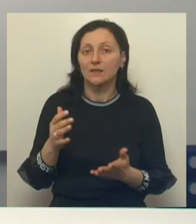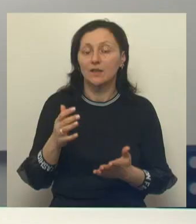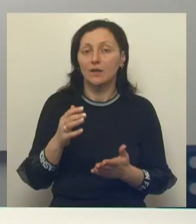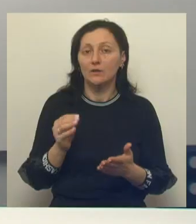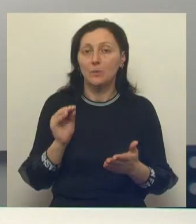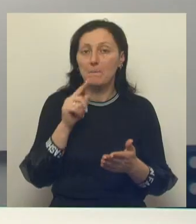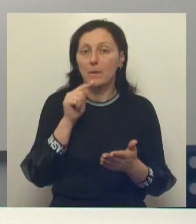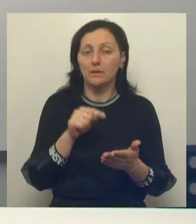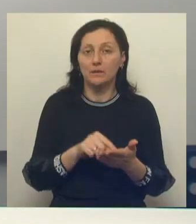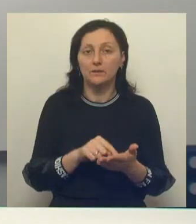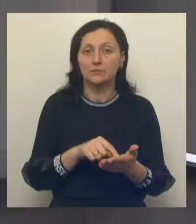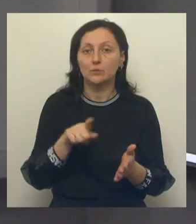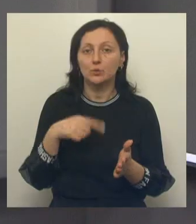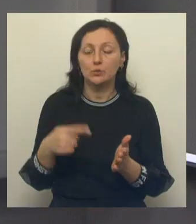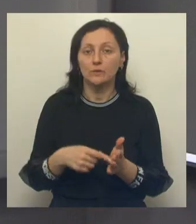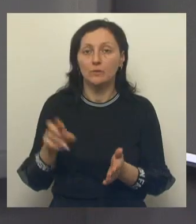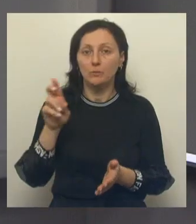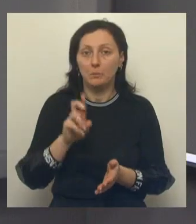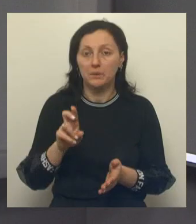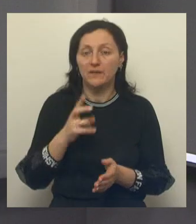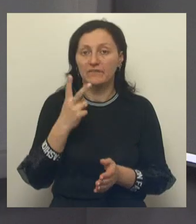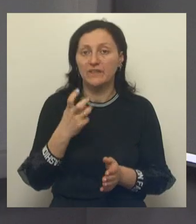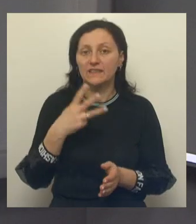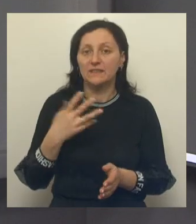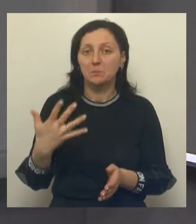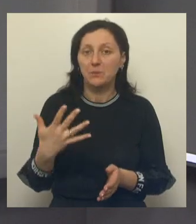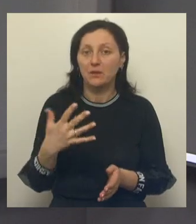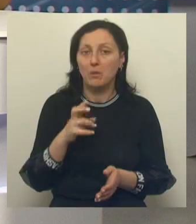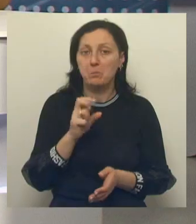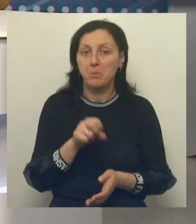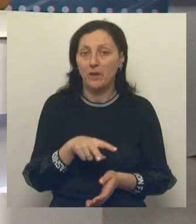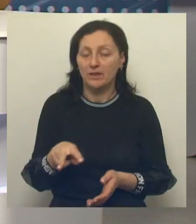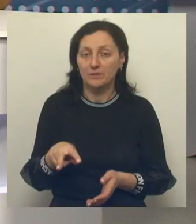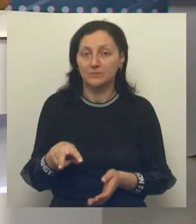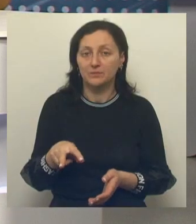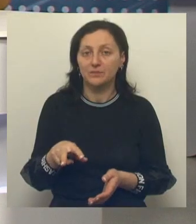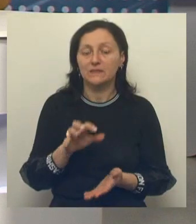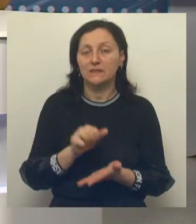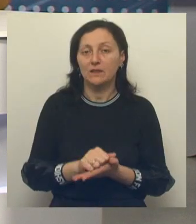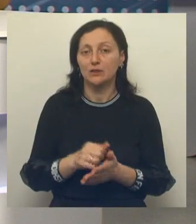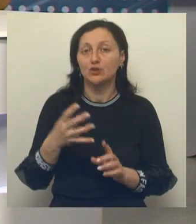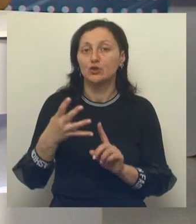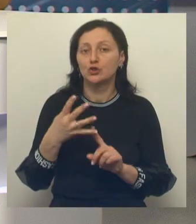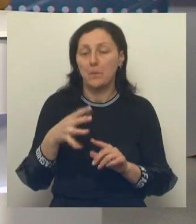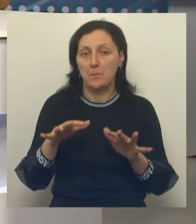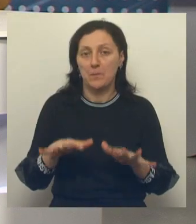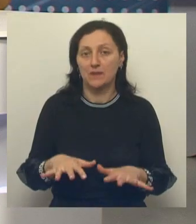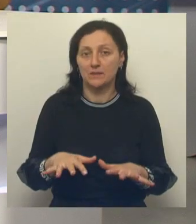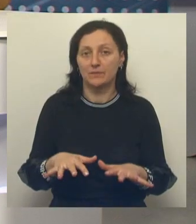скажем так, как попал у нас город Белгород, он набрал 235 баллов и занял четвертую строчку.